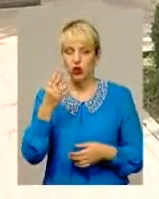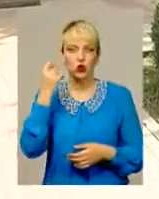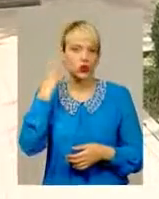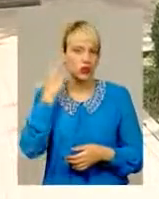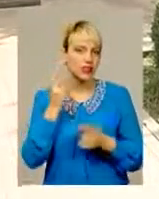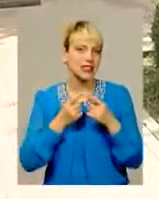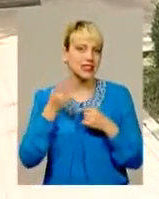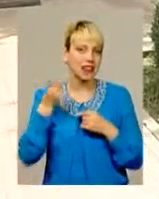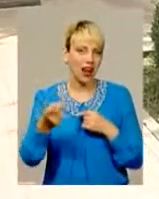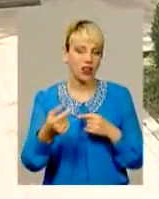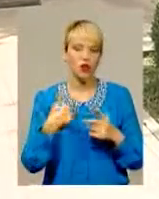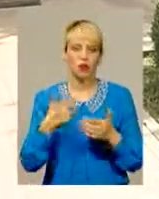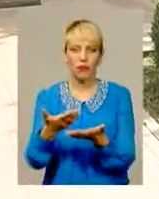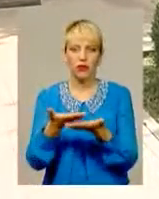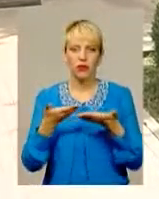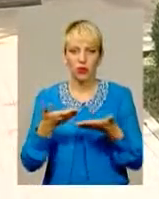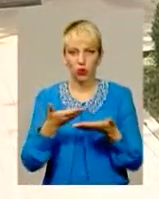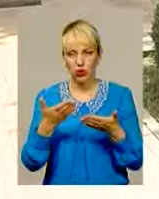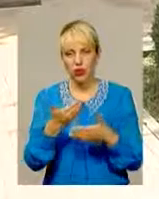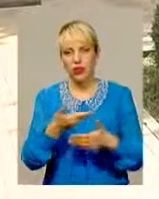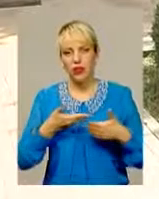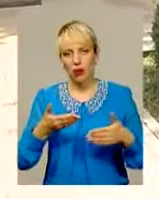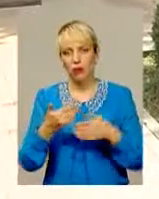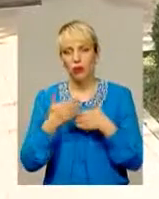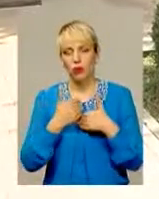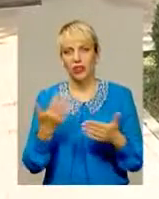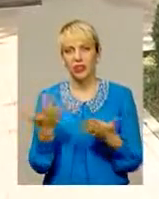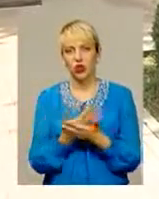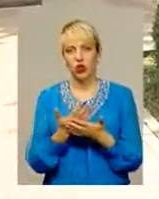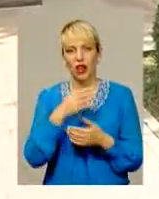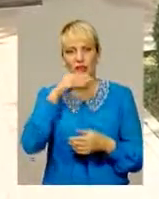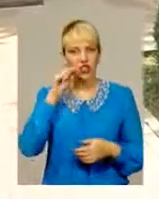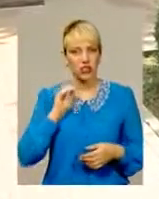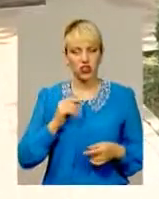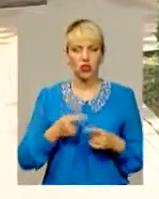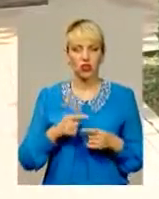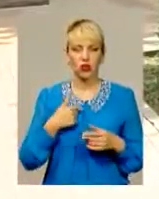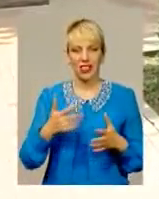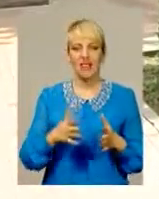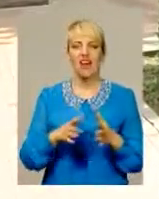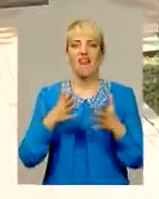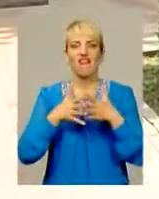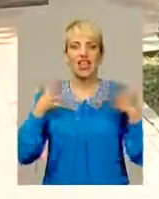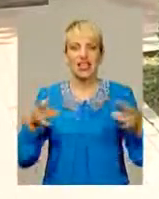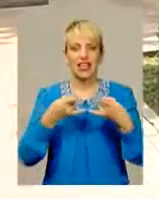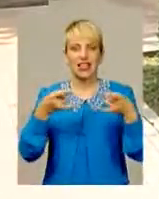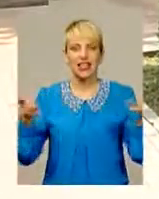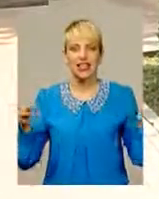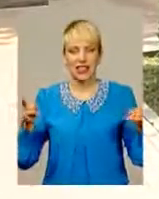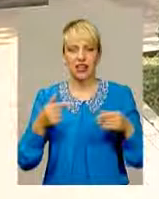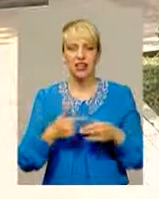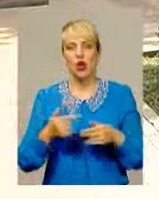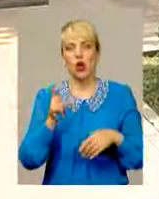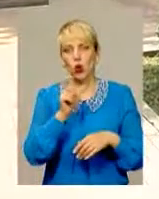кінотеатр Шевченка, ми їм дуже вдячні. Вони допомогли нам з екраном. У нас тепер кіно на великому екрані, бо раніше ми були трошки обмежені в цьому.